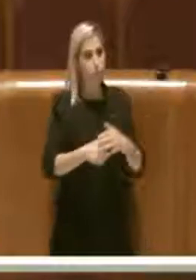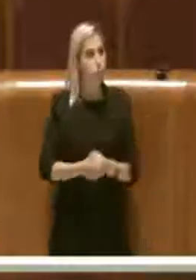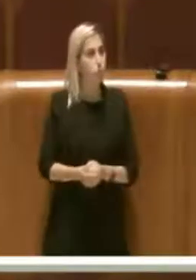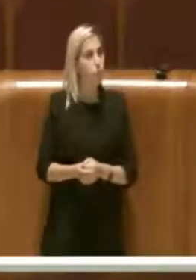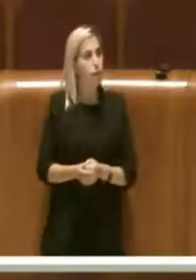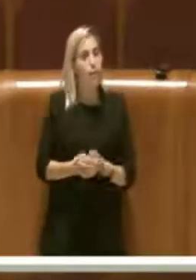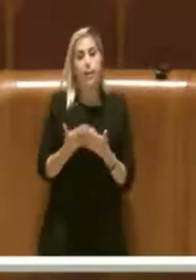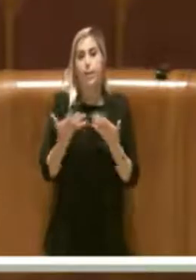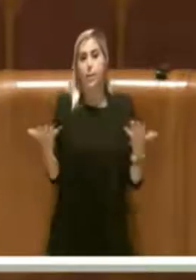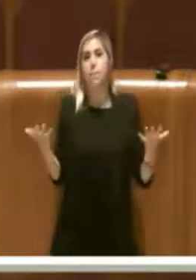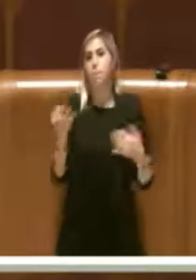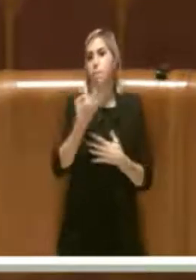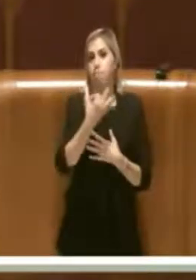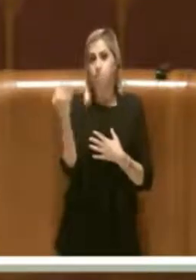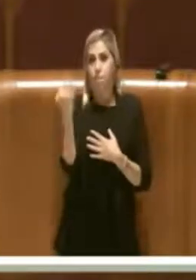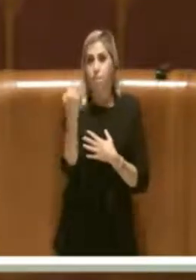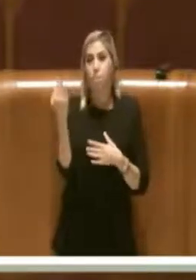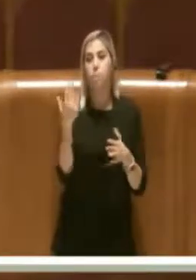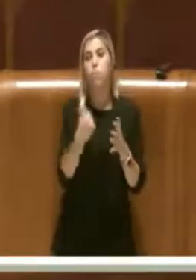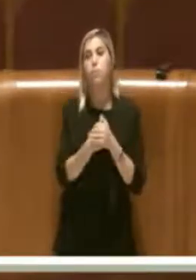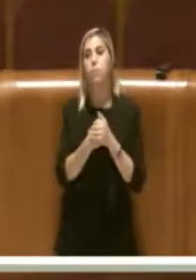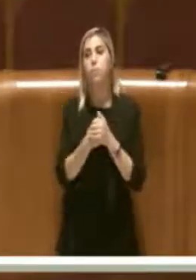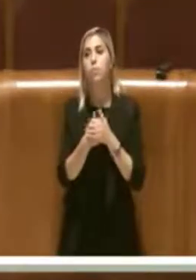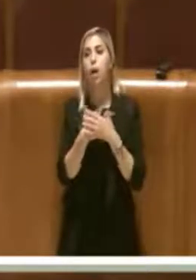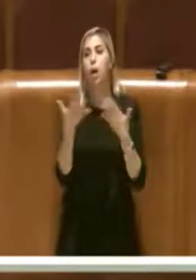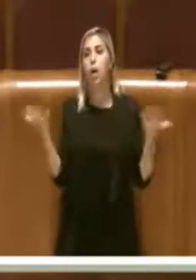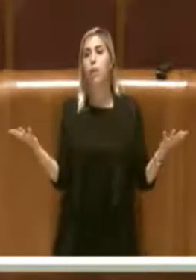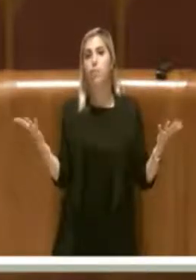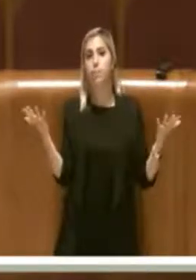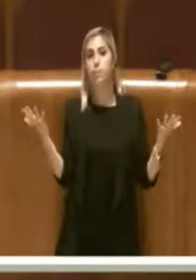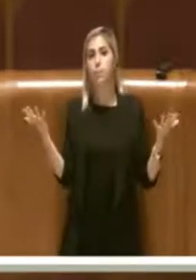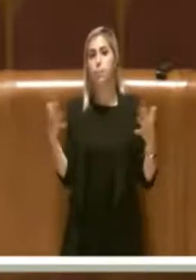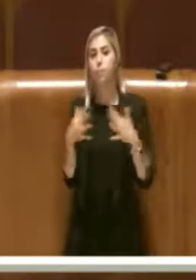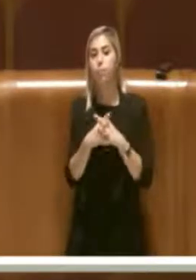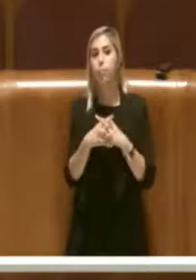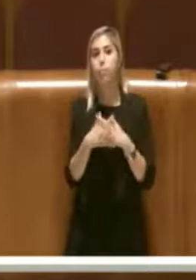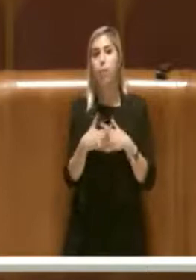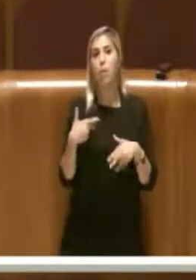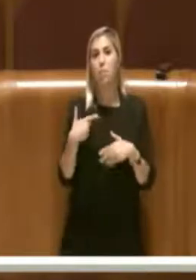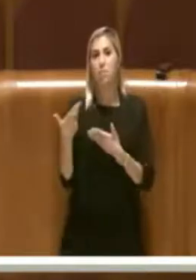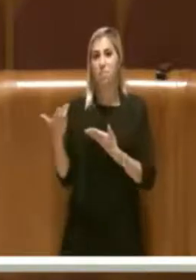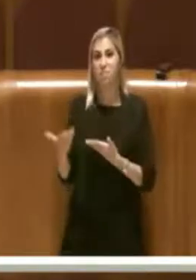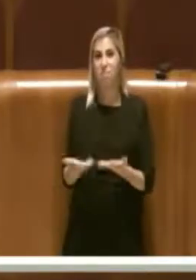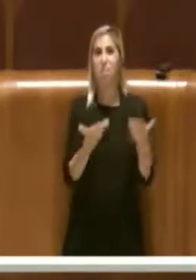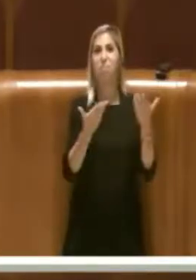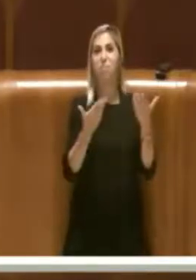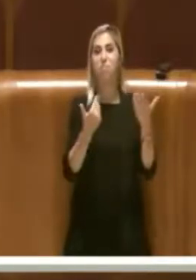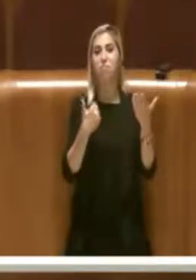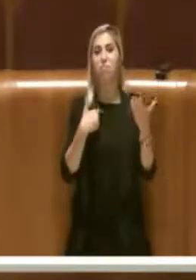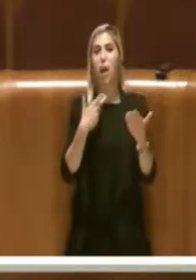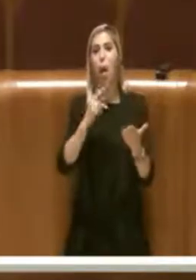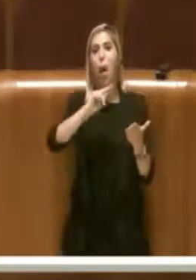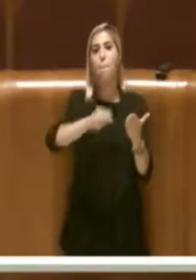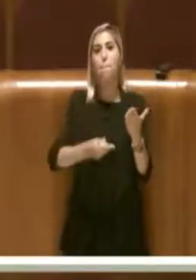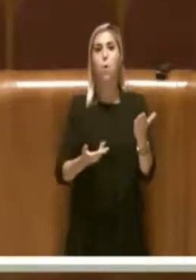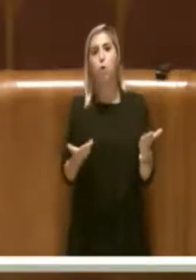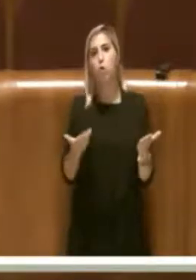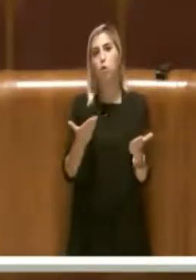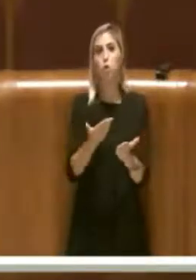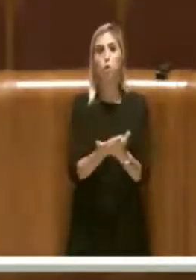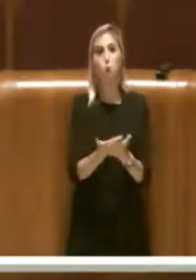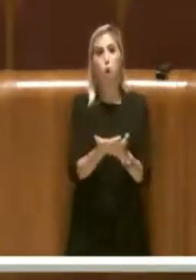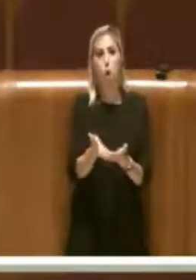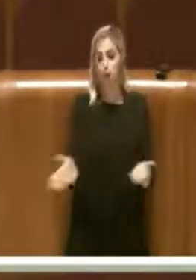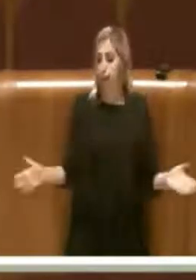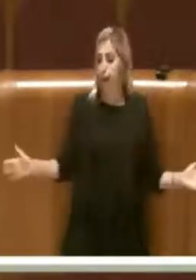Certamente. Allora, vi presento la mozione all